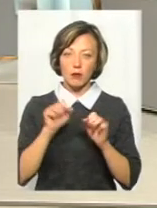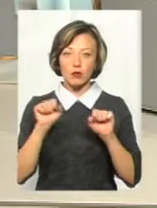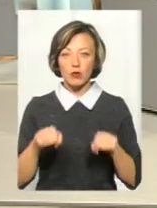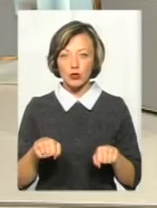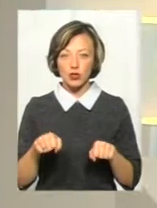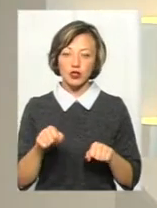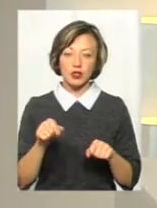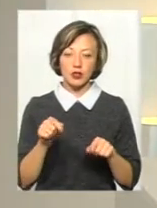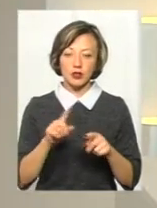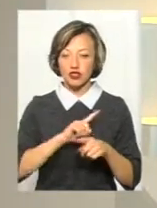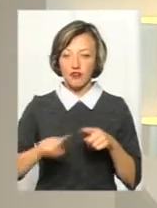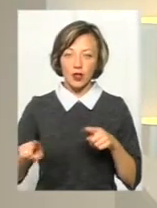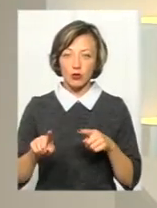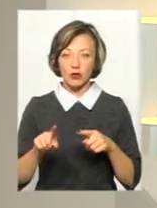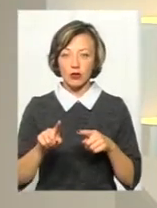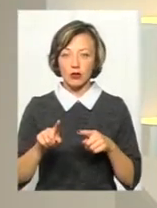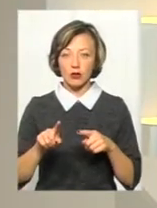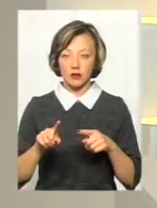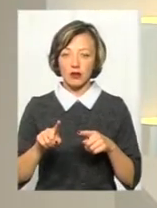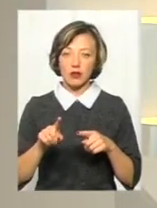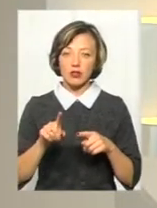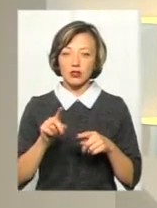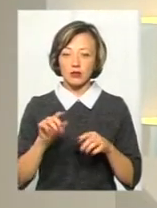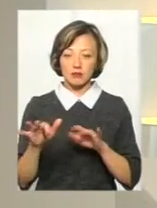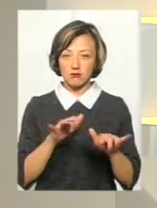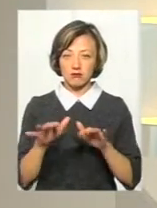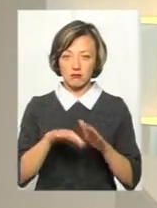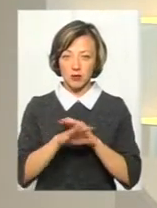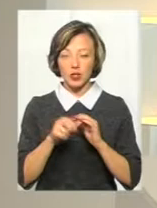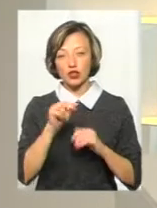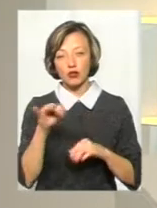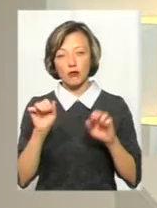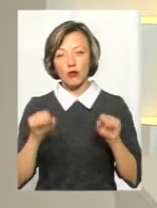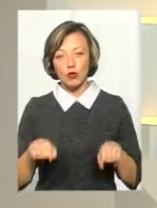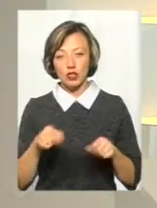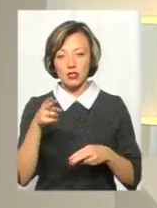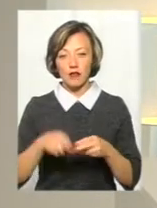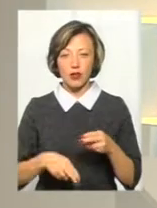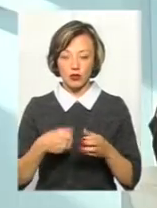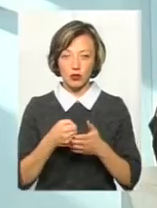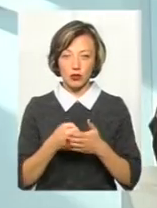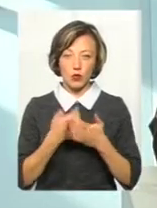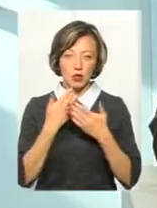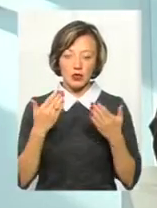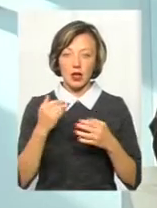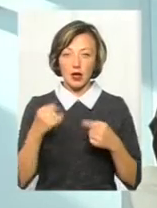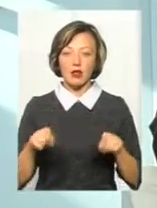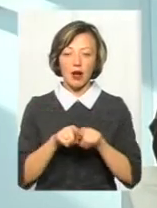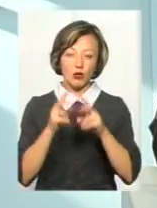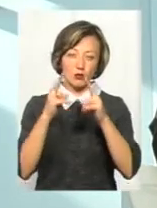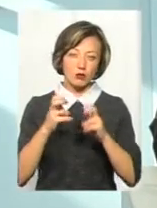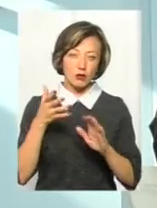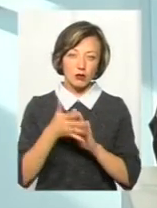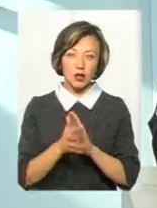короткий термін, щоб зробити своє дійство і чи може він завершити до кінця. І також вивчає